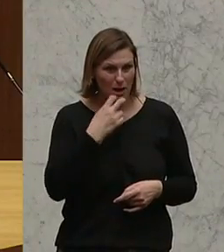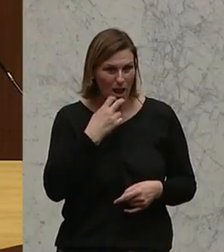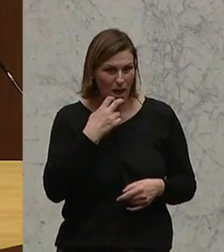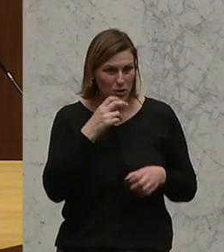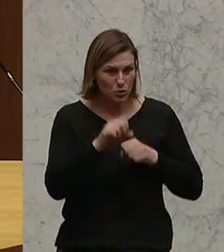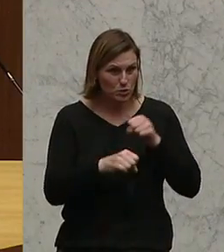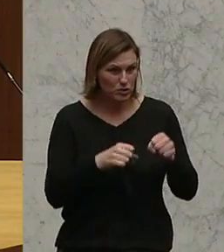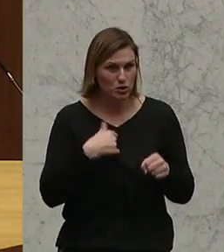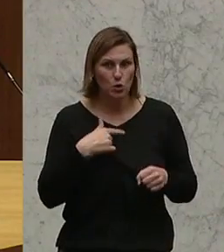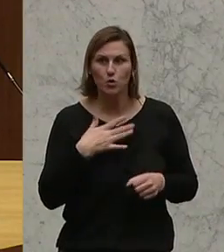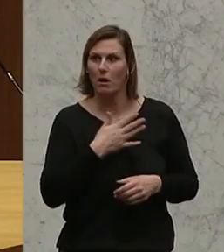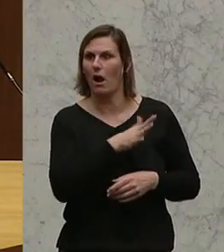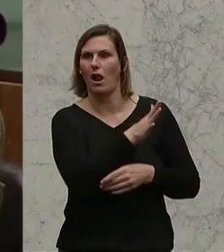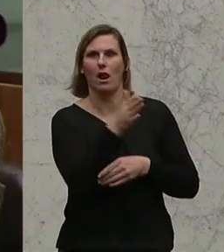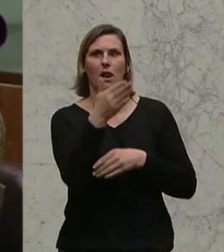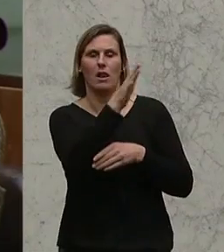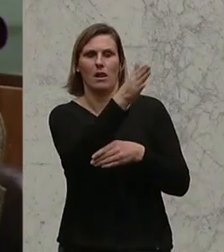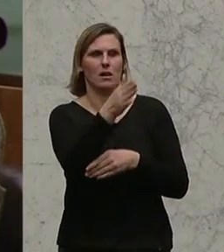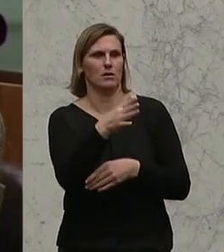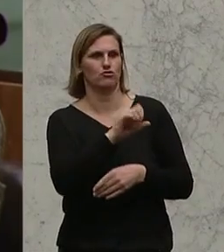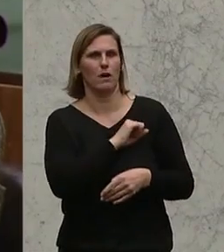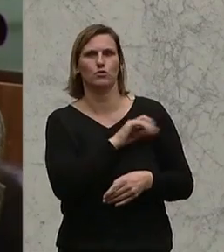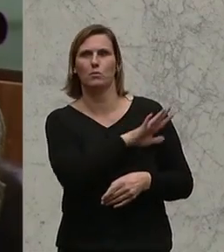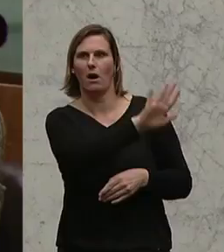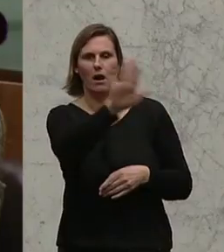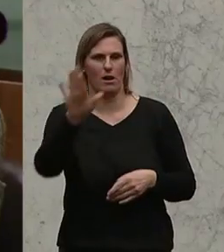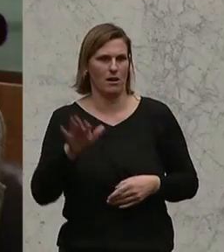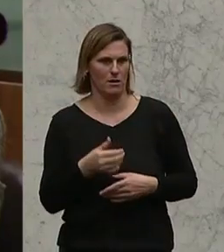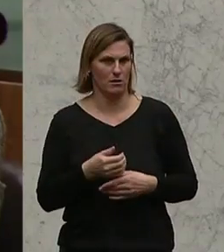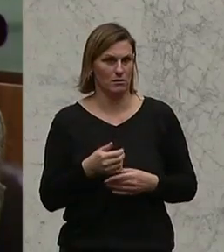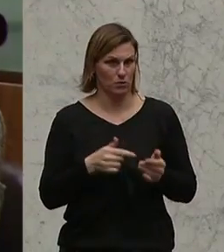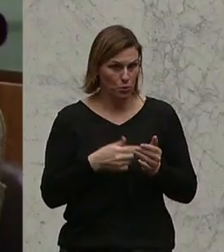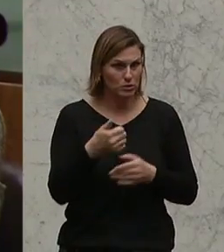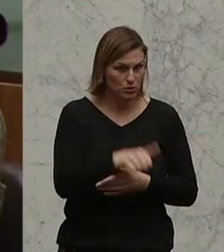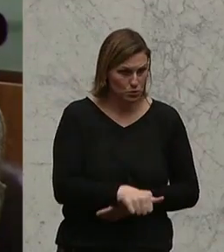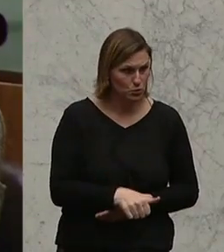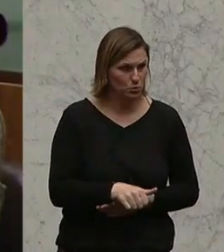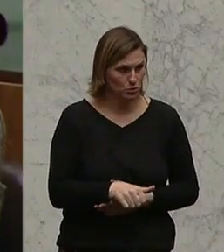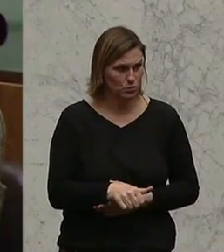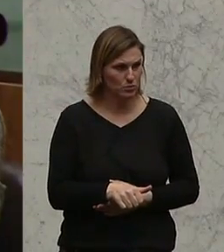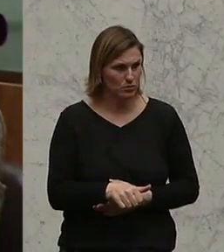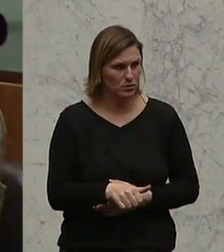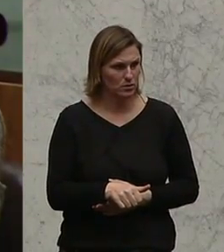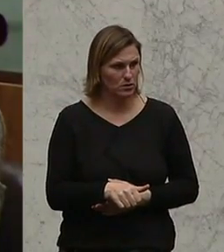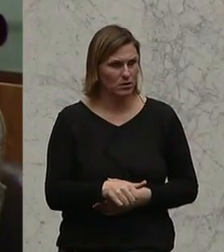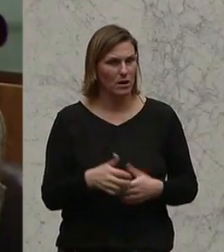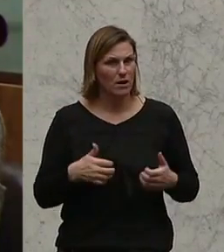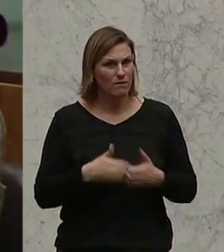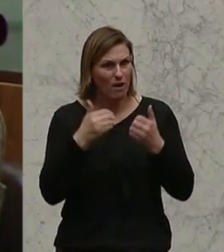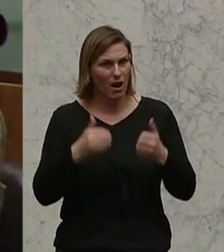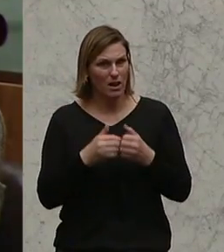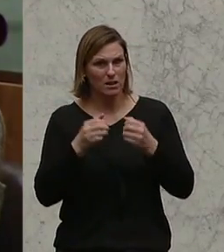vor AI überall hin im Wald, mit einem E-Bike, das kommt noch dazu. Das heißt, der Wald, das Wild braucht